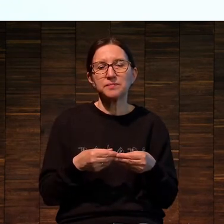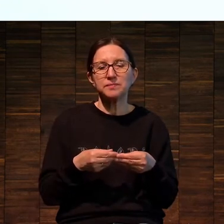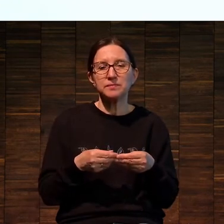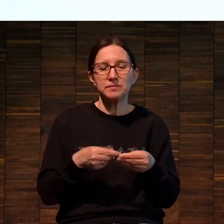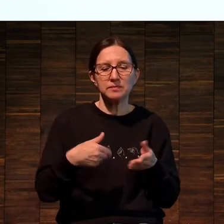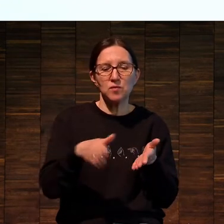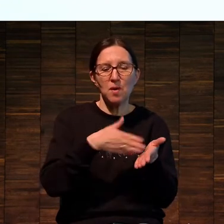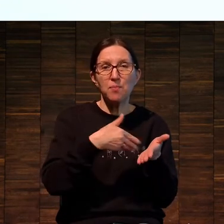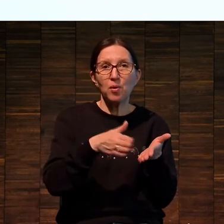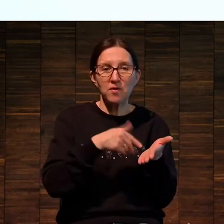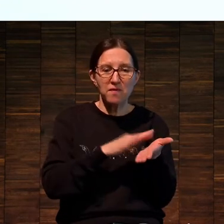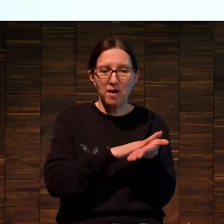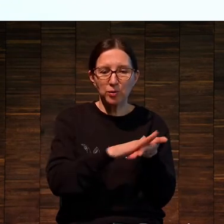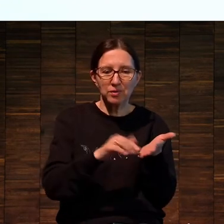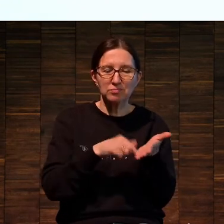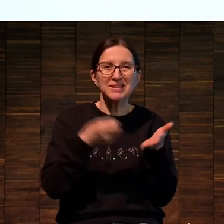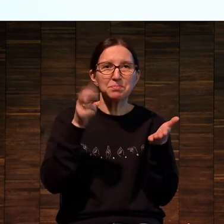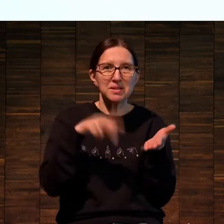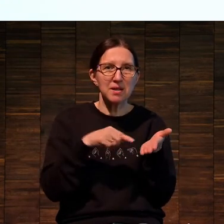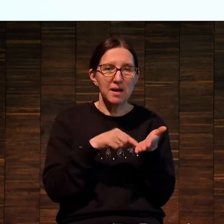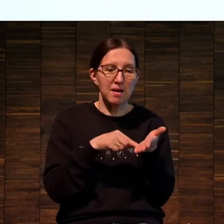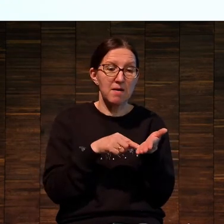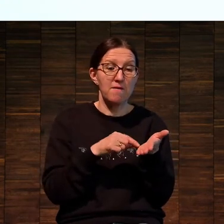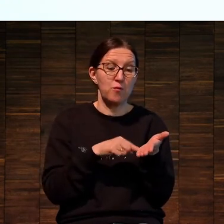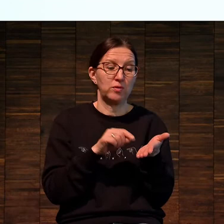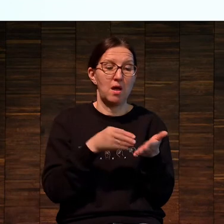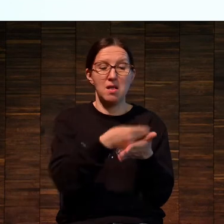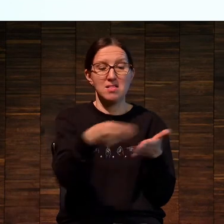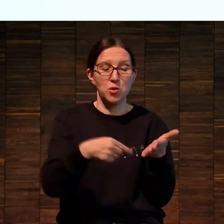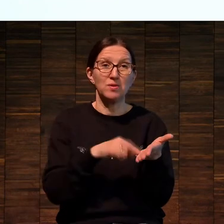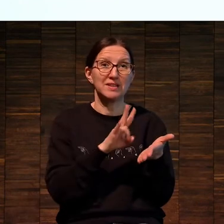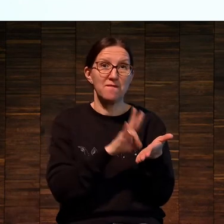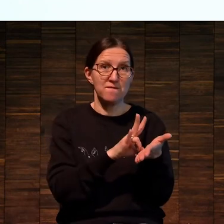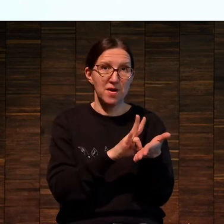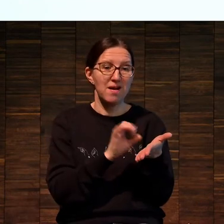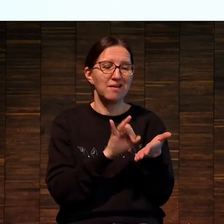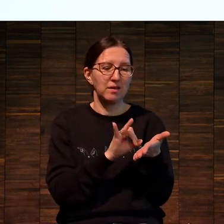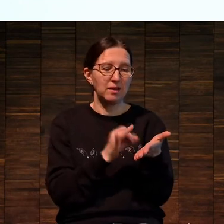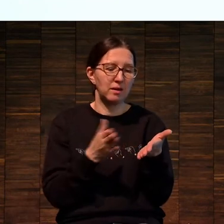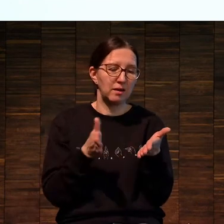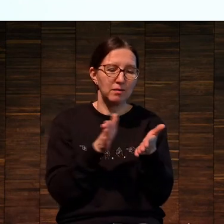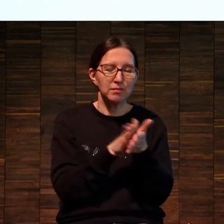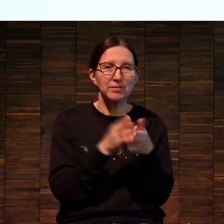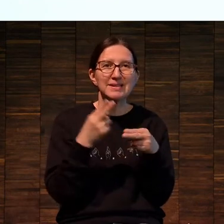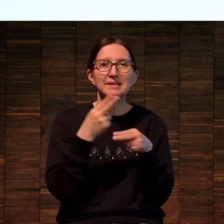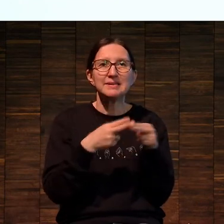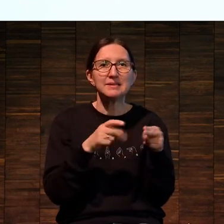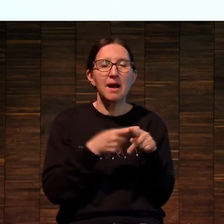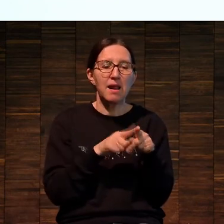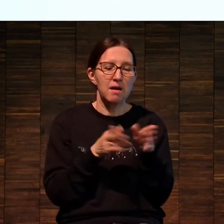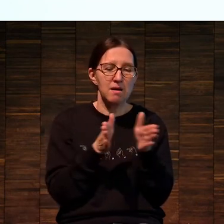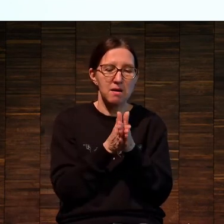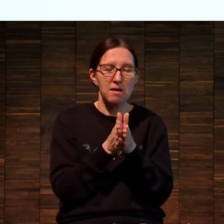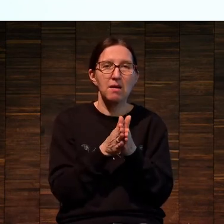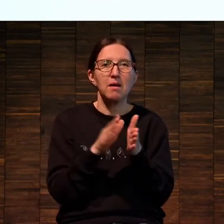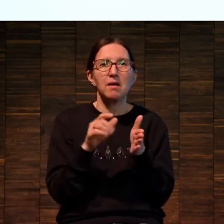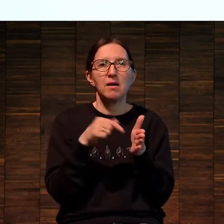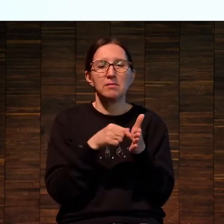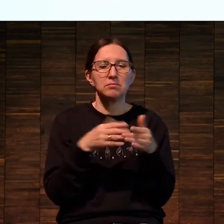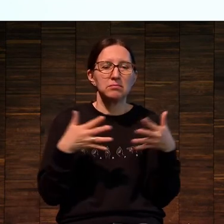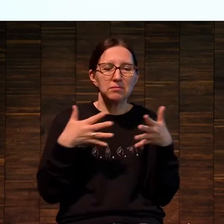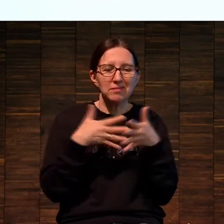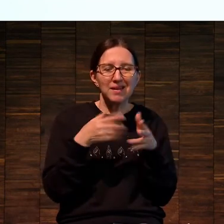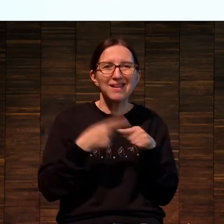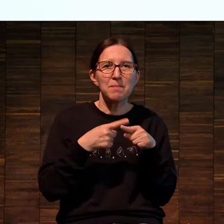покрывают электролитическим методом, покрывают тонким слоем стали, при помощи электролиза, покрывают тонким слоем стали,